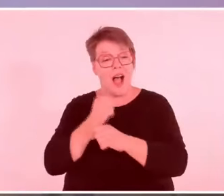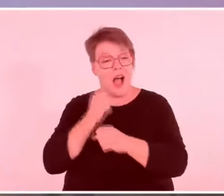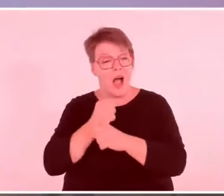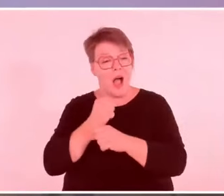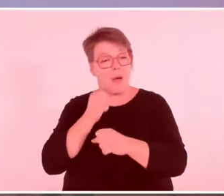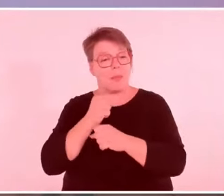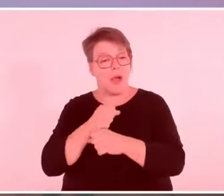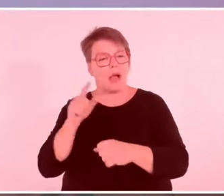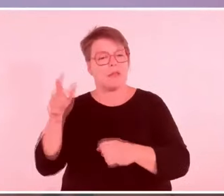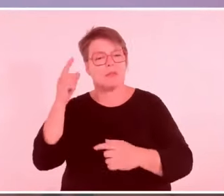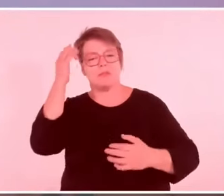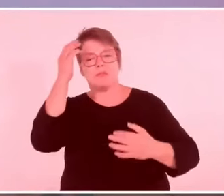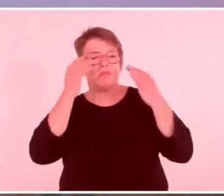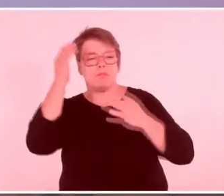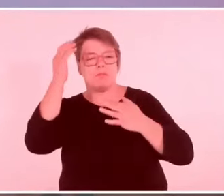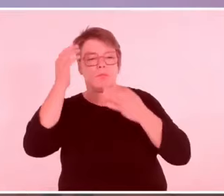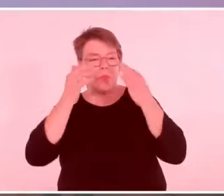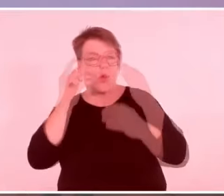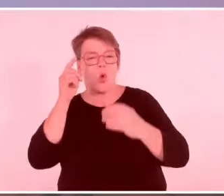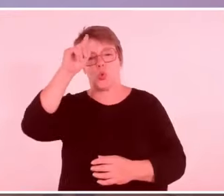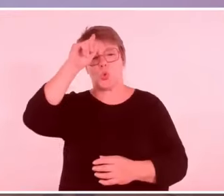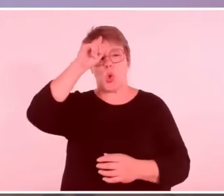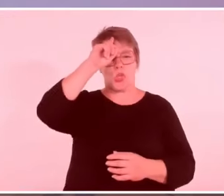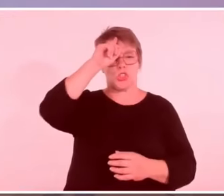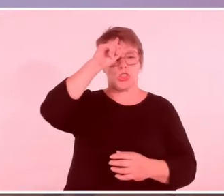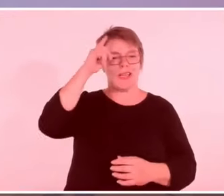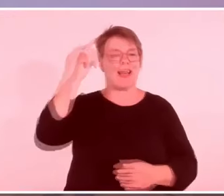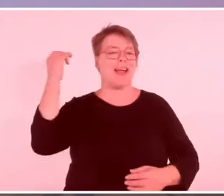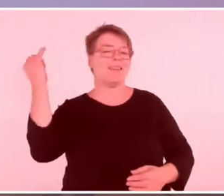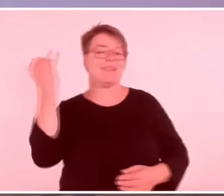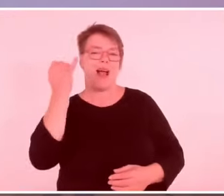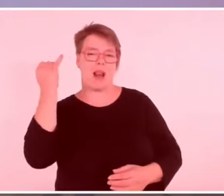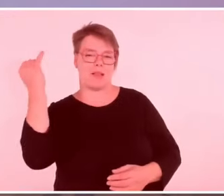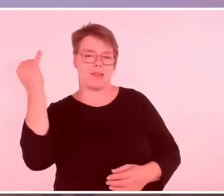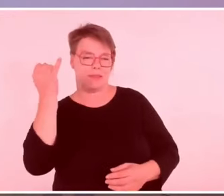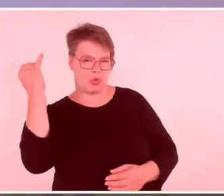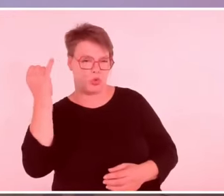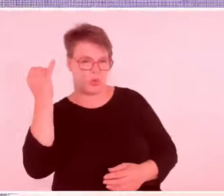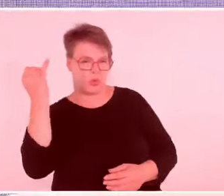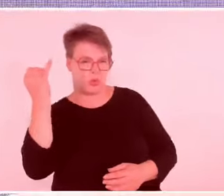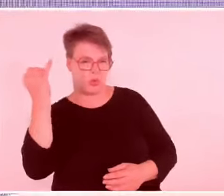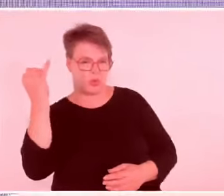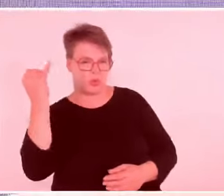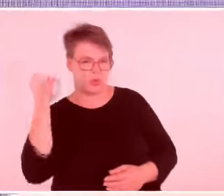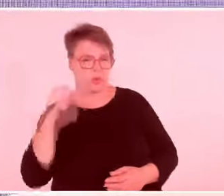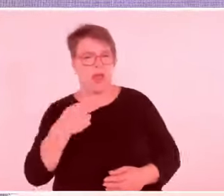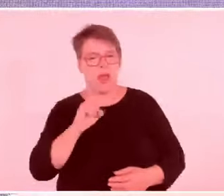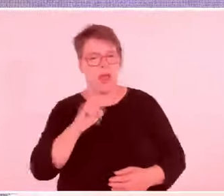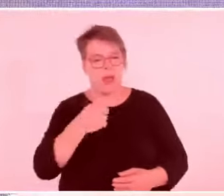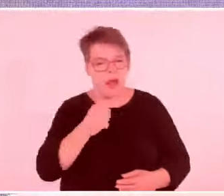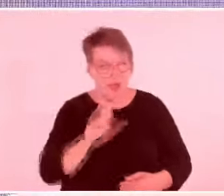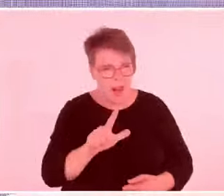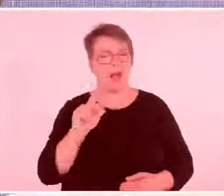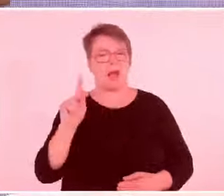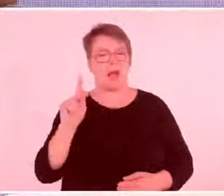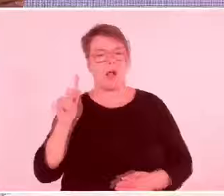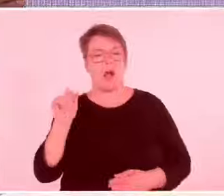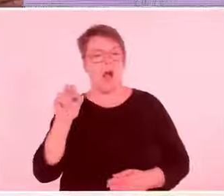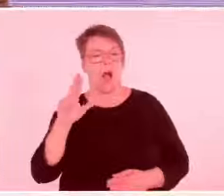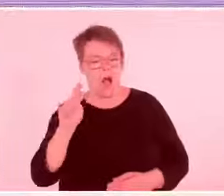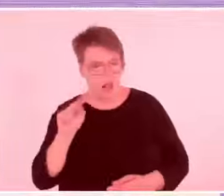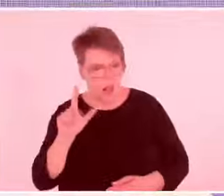so einige. Über 20 Monografien hat er veröffentlicht. Im Frühjahr ist bei uns hier in Deutschland sein Buch Die